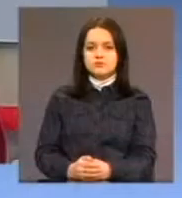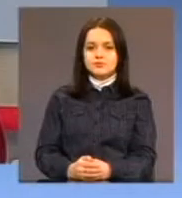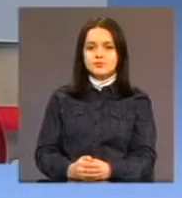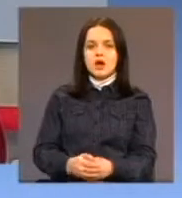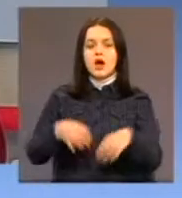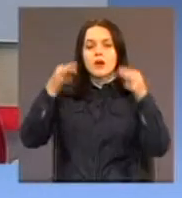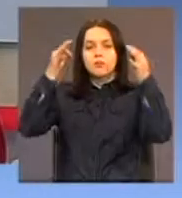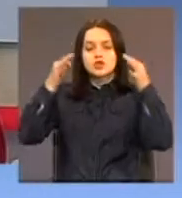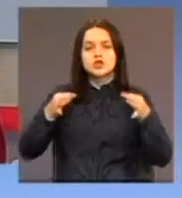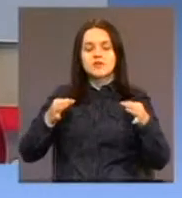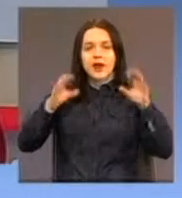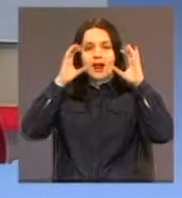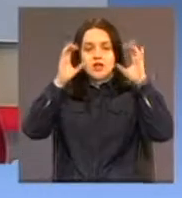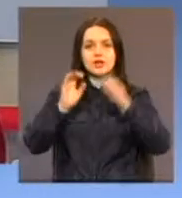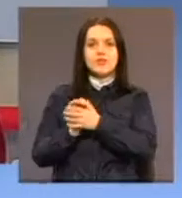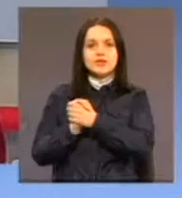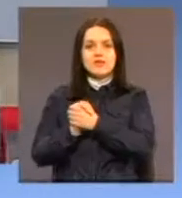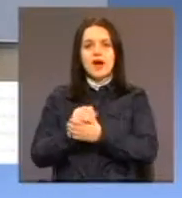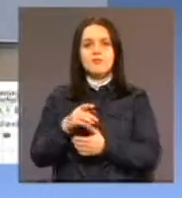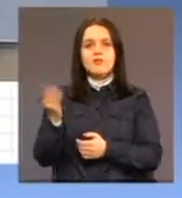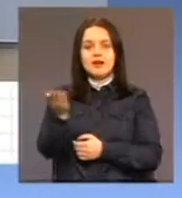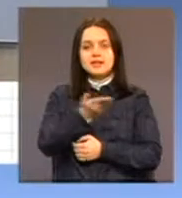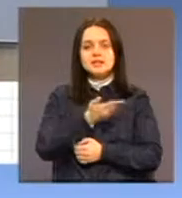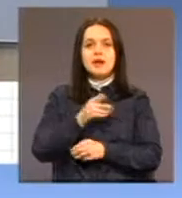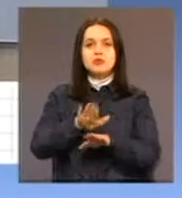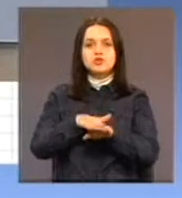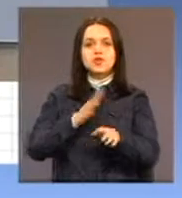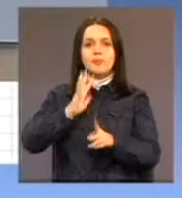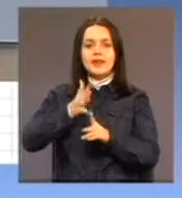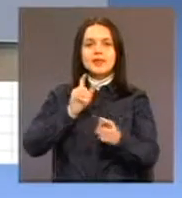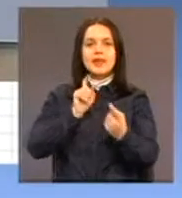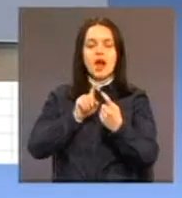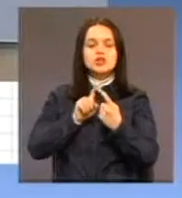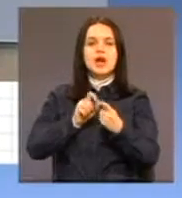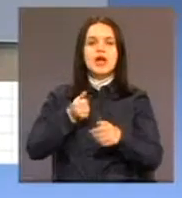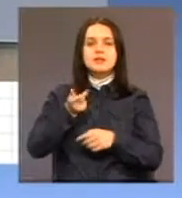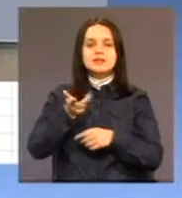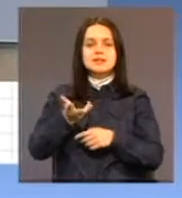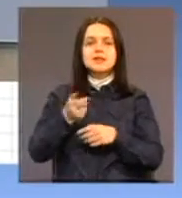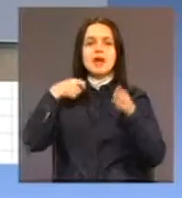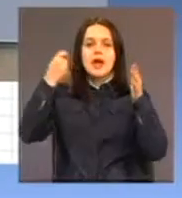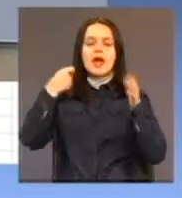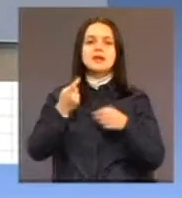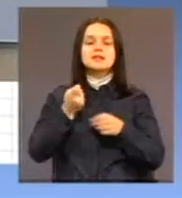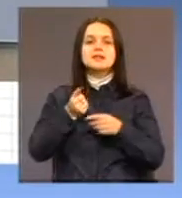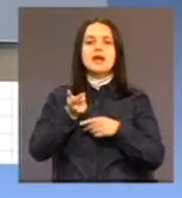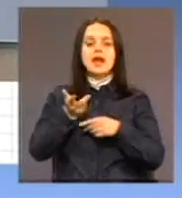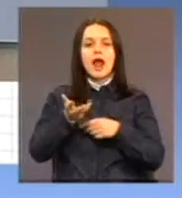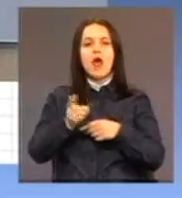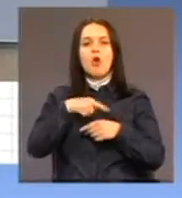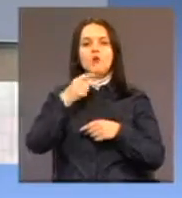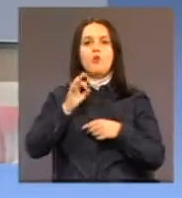Poštovani gledalci, pozdravljamo vas na početku. skupete dijaloške emisije iz serijala Govorimo o mogućnostima,